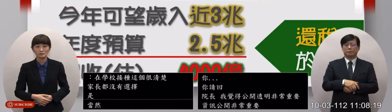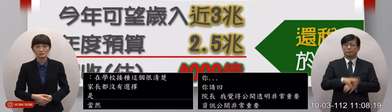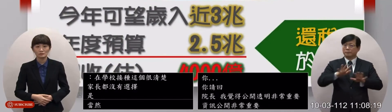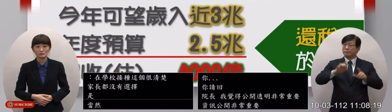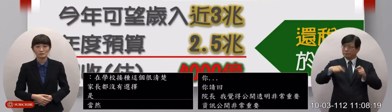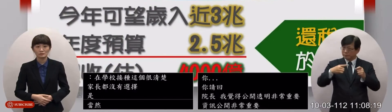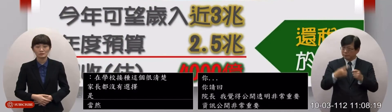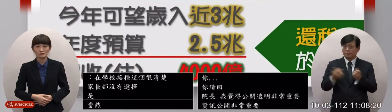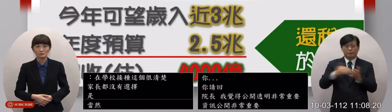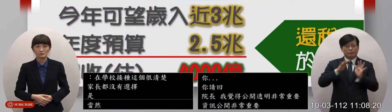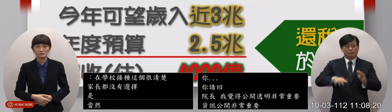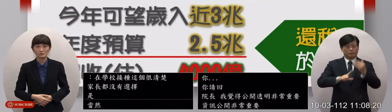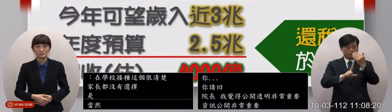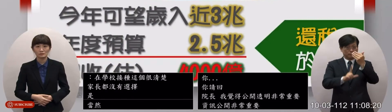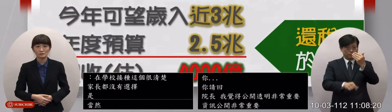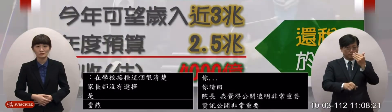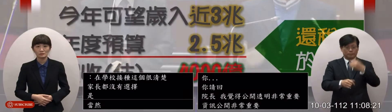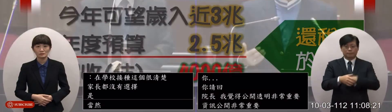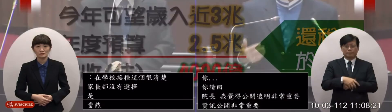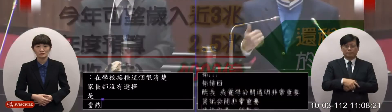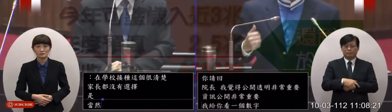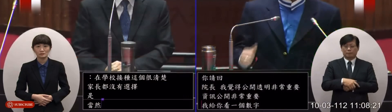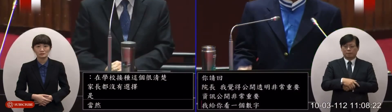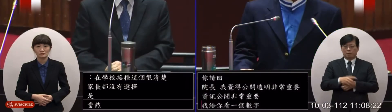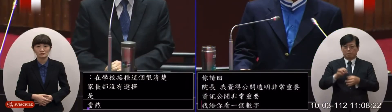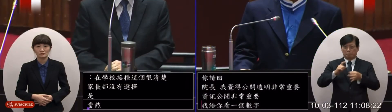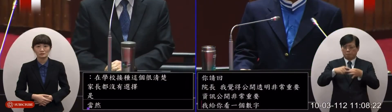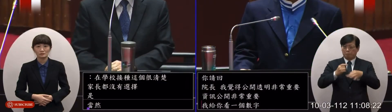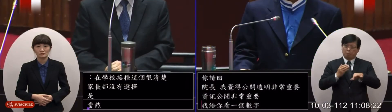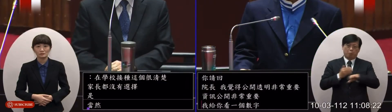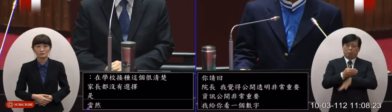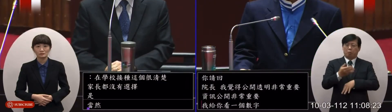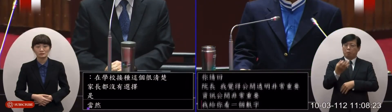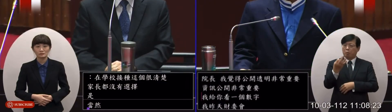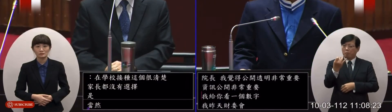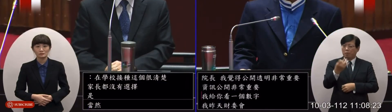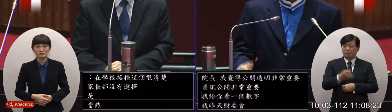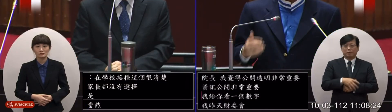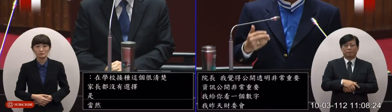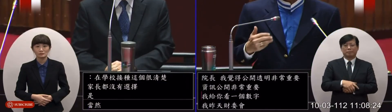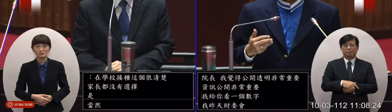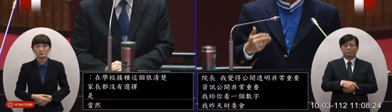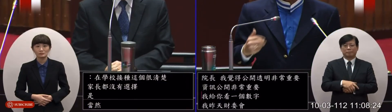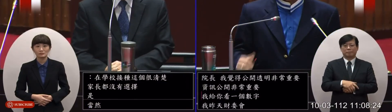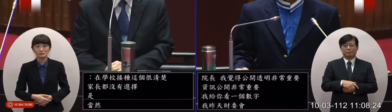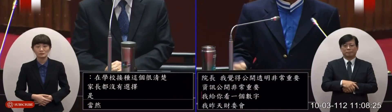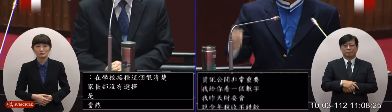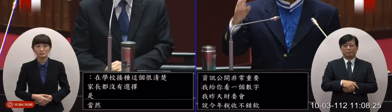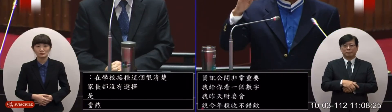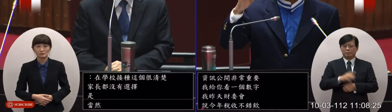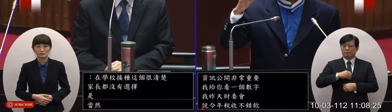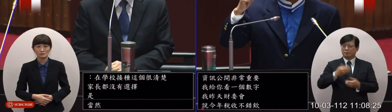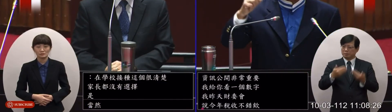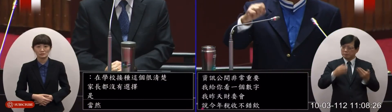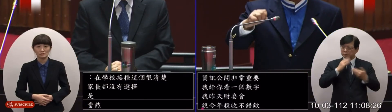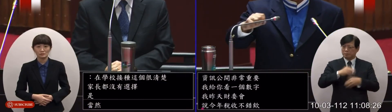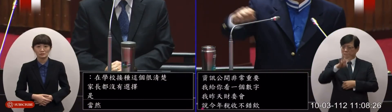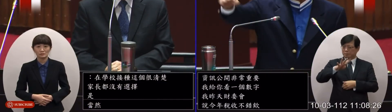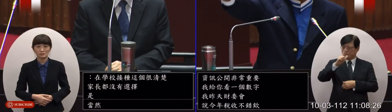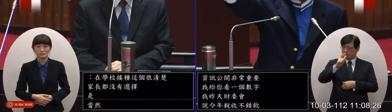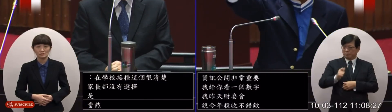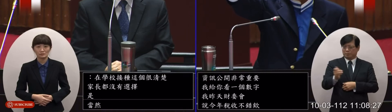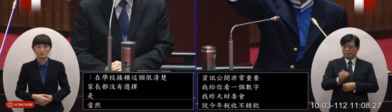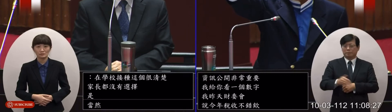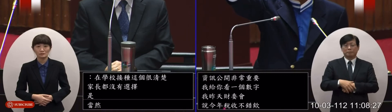今年九月份超出了多少啦有我預估啦可以超出四千里